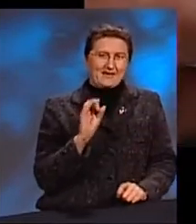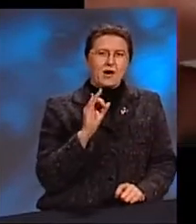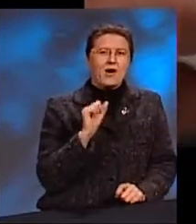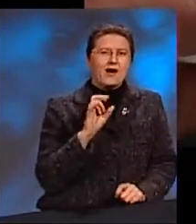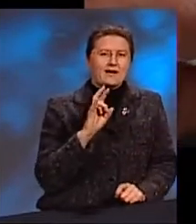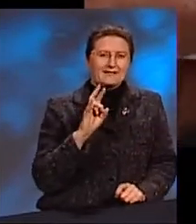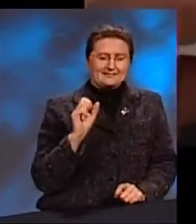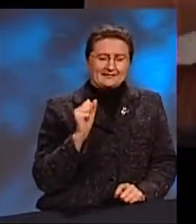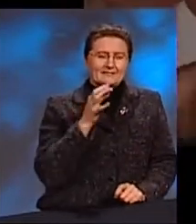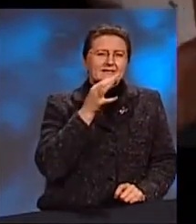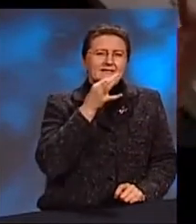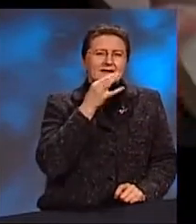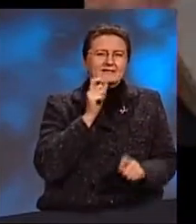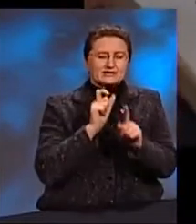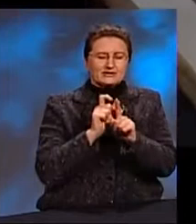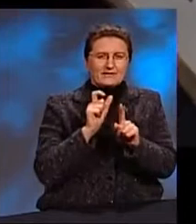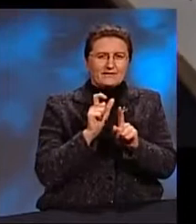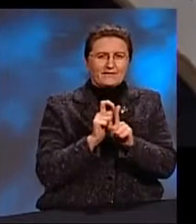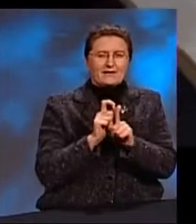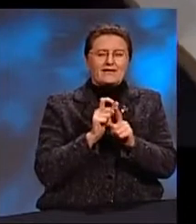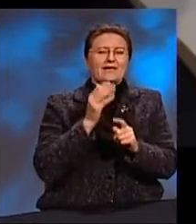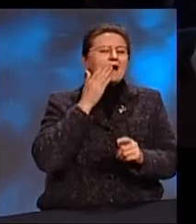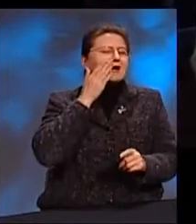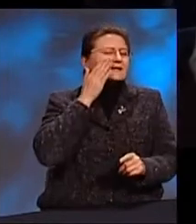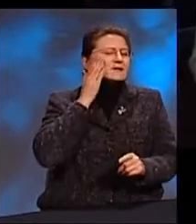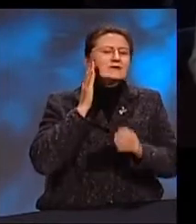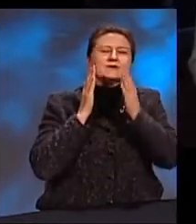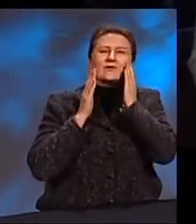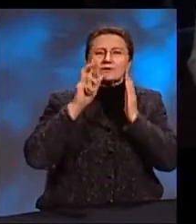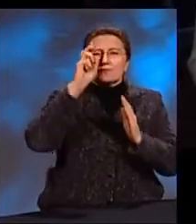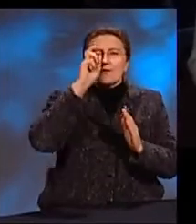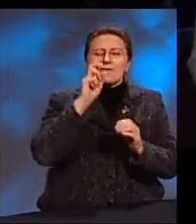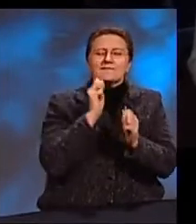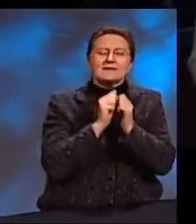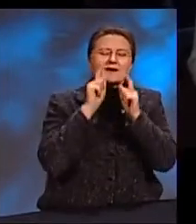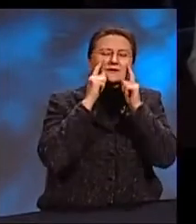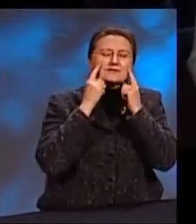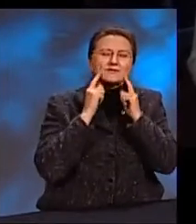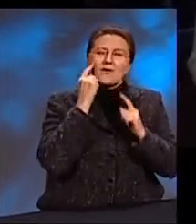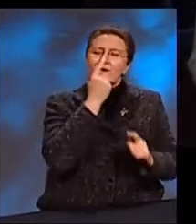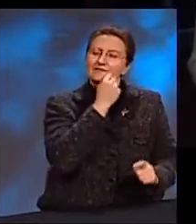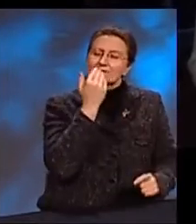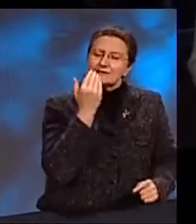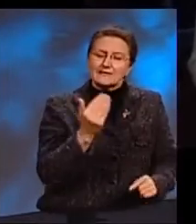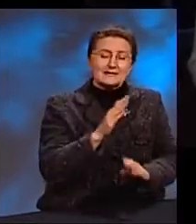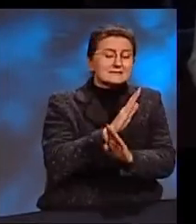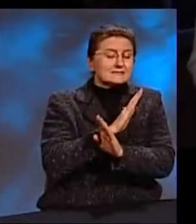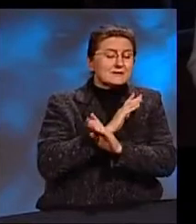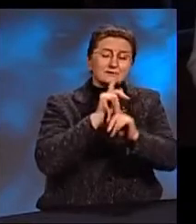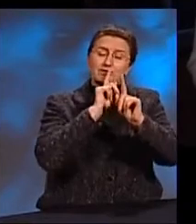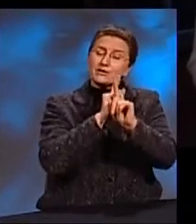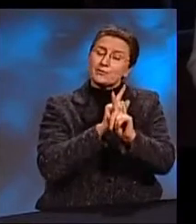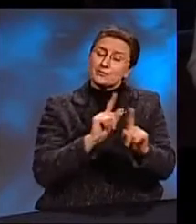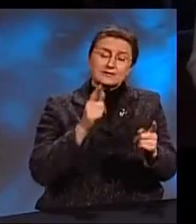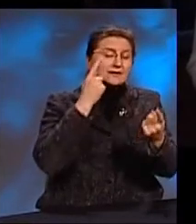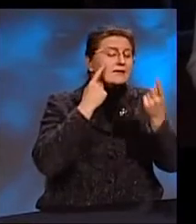Ему нравились слова И отрел Бог всякую слезу сочи их И смерти не будет уже